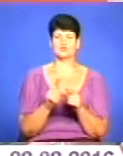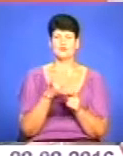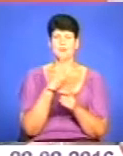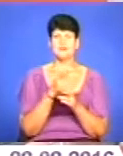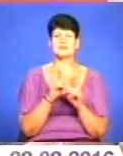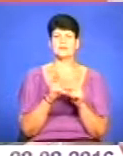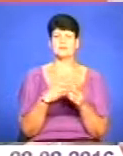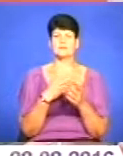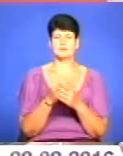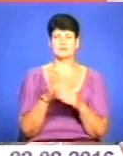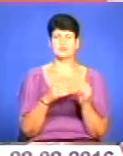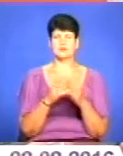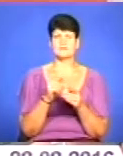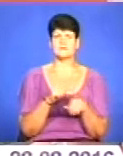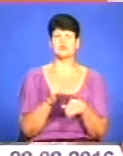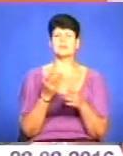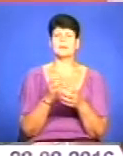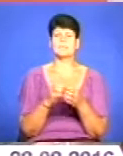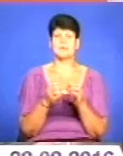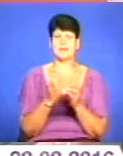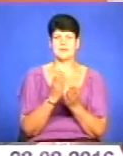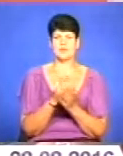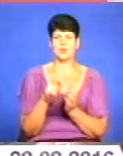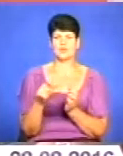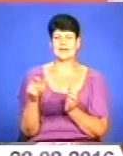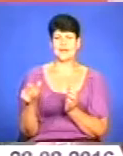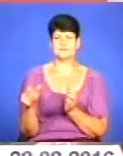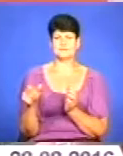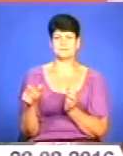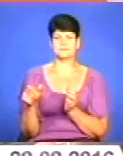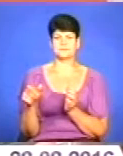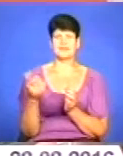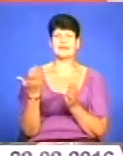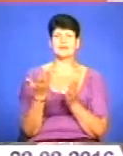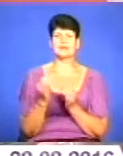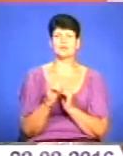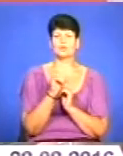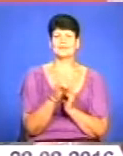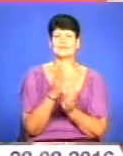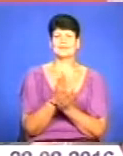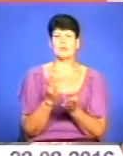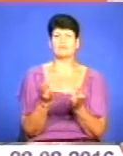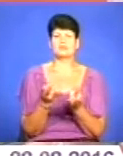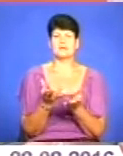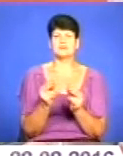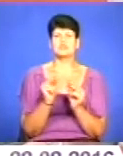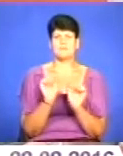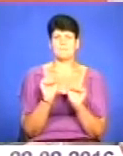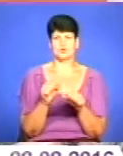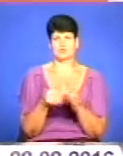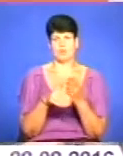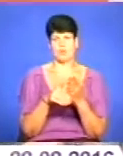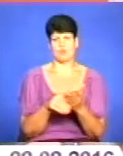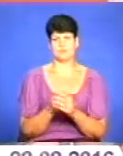руками, відчути, які проблеми в людей, які в них потреби, і чим ми можемо їм допомогти.